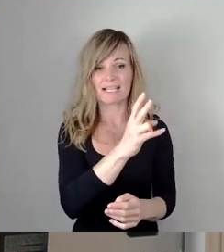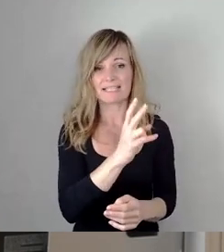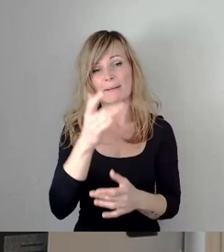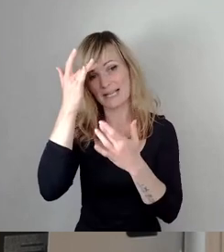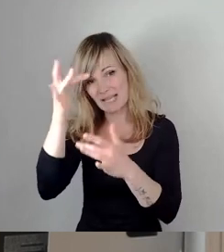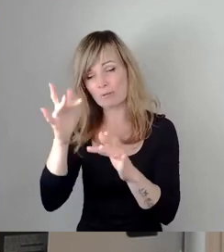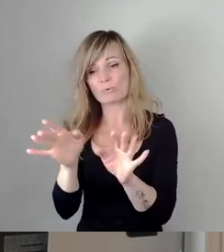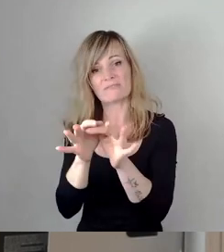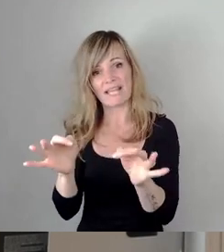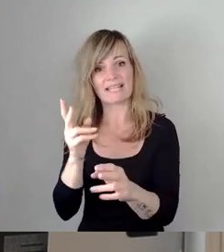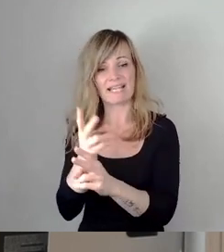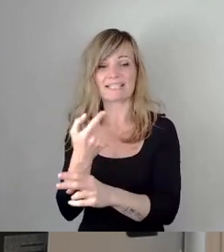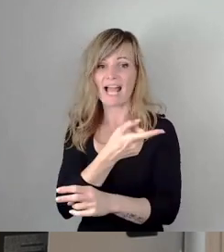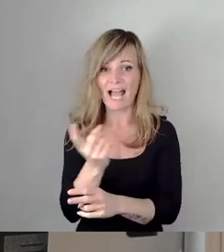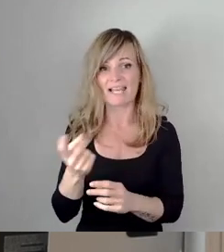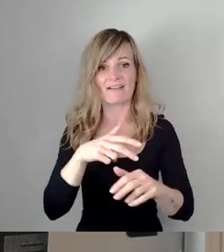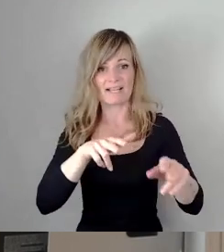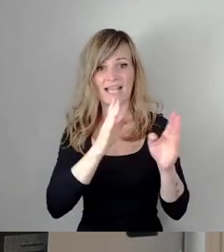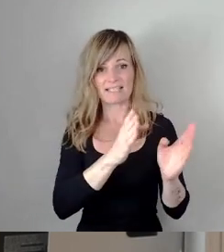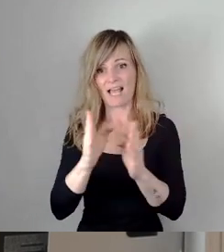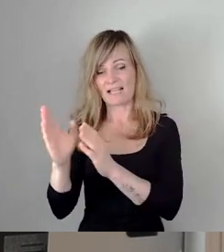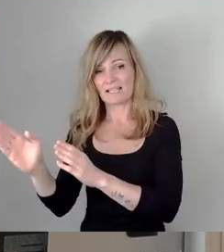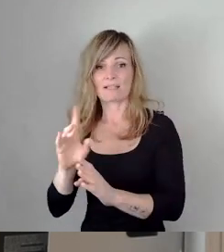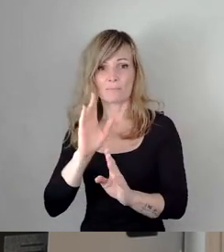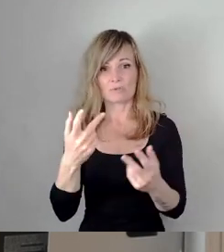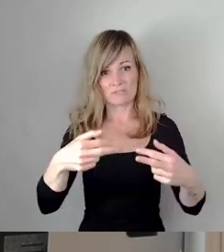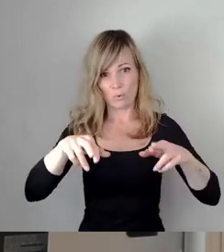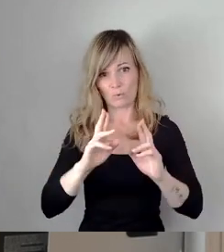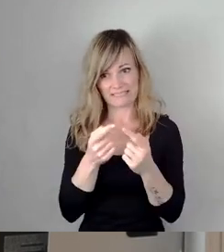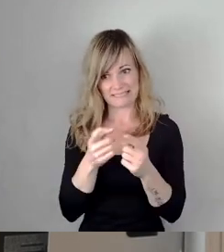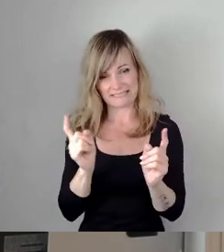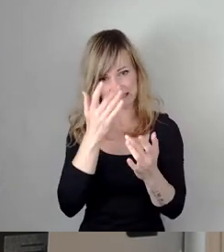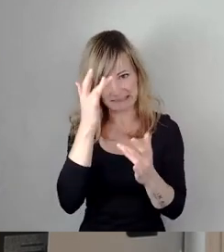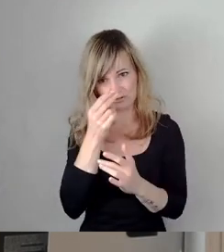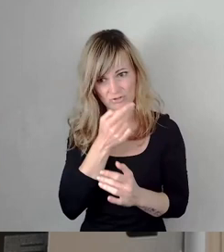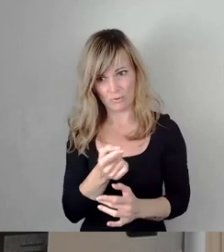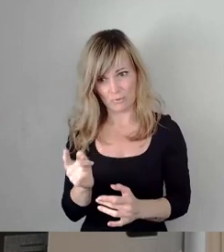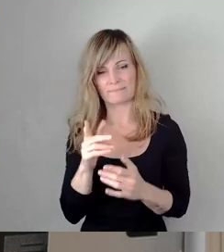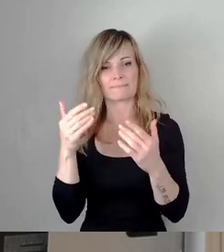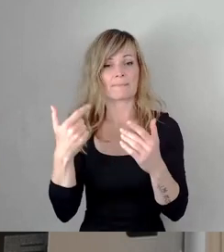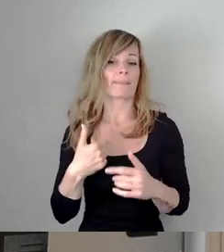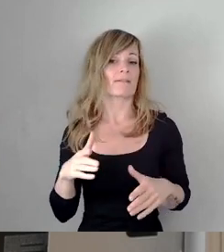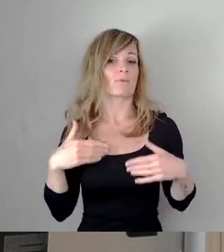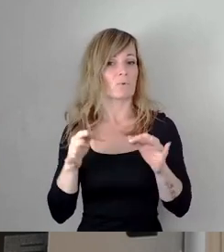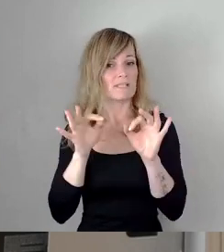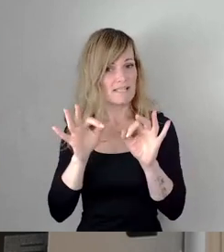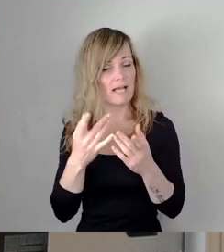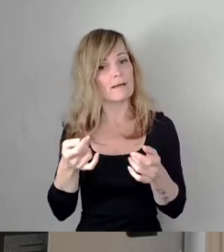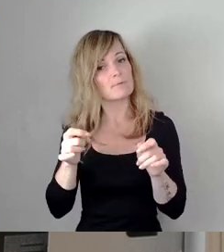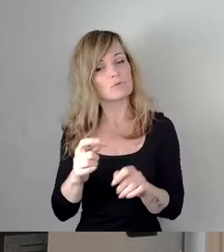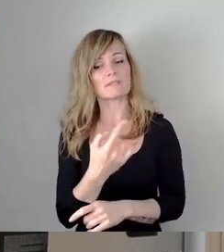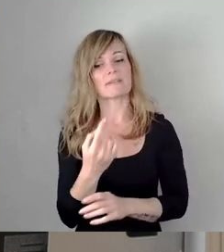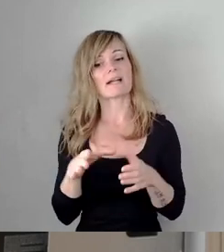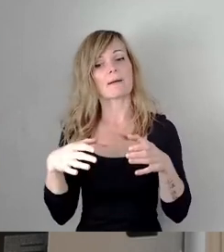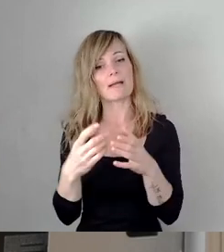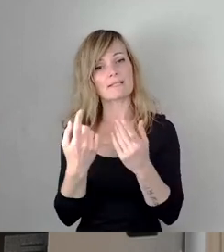angeht, müssen alle Verkehrsarten angemessen berücksichtigt werden. Ich freue mich jedenfalls sehr, dass der Beschluss, den wir gemeinsam im